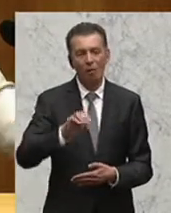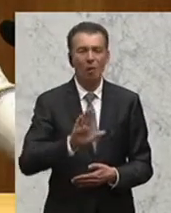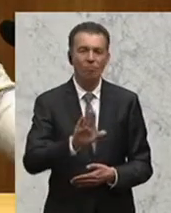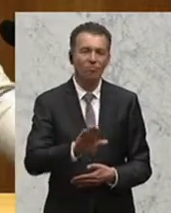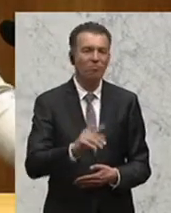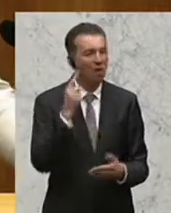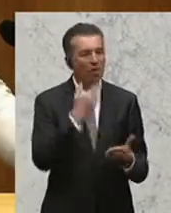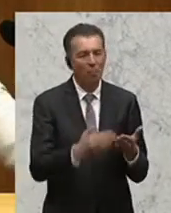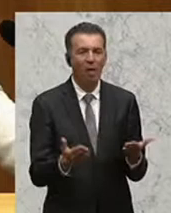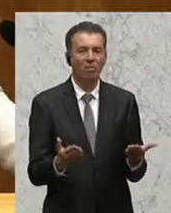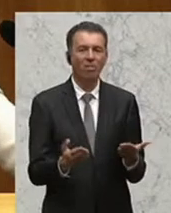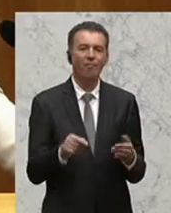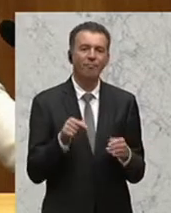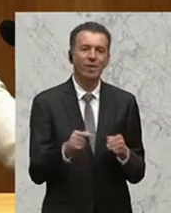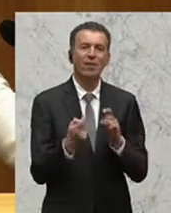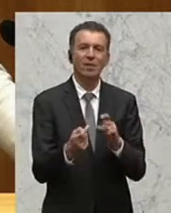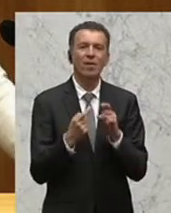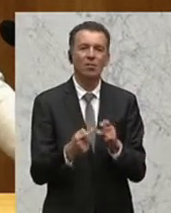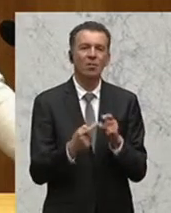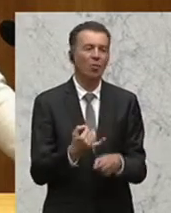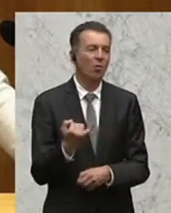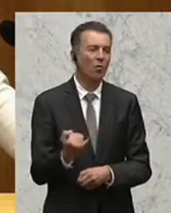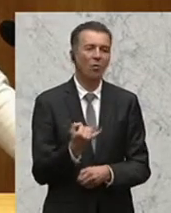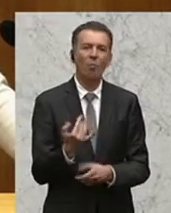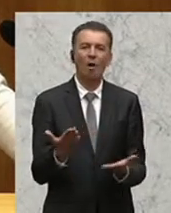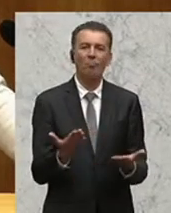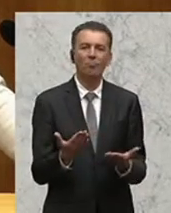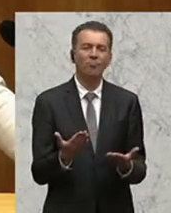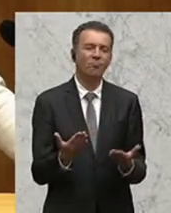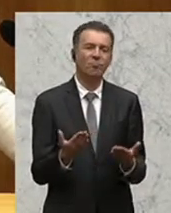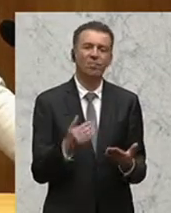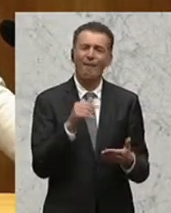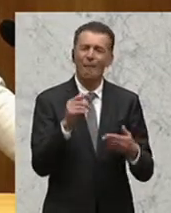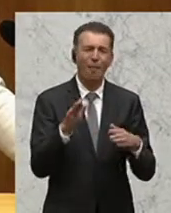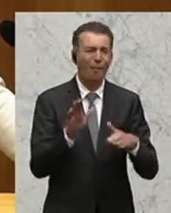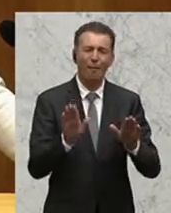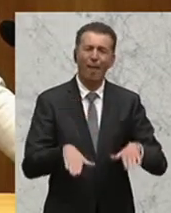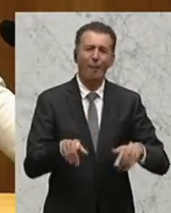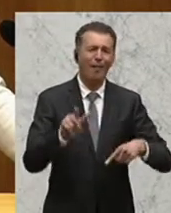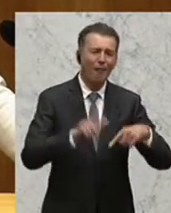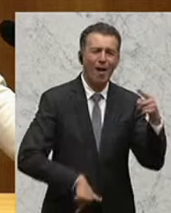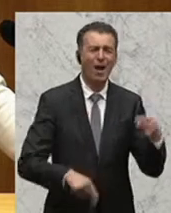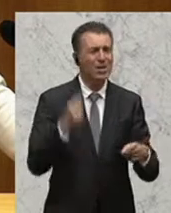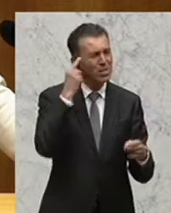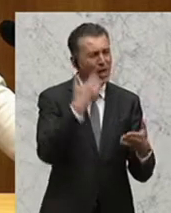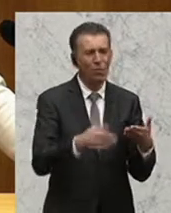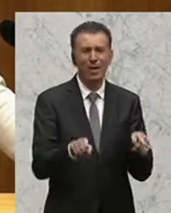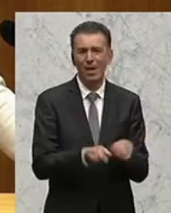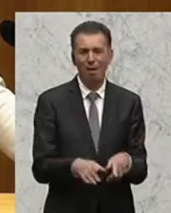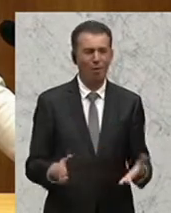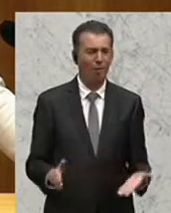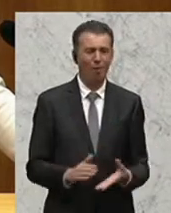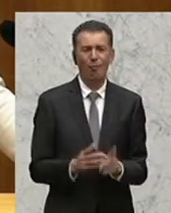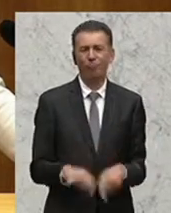immer bei diesen Debatten bringen, ganz einfach unrichtig und es bleiben diese Argumente auch nicht